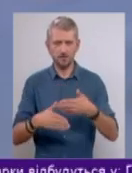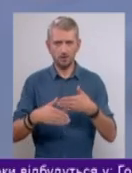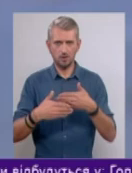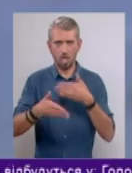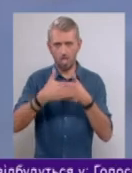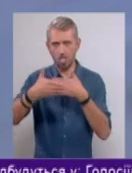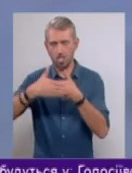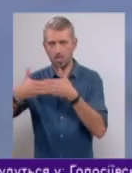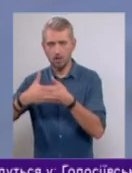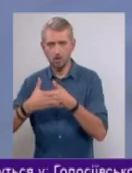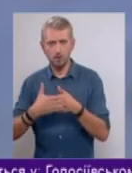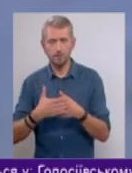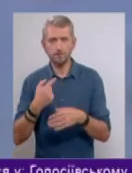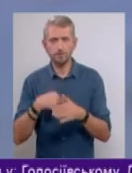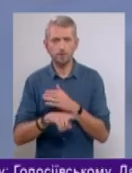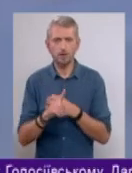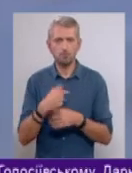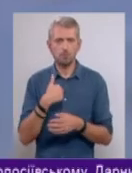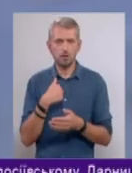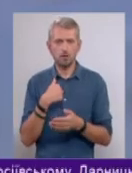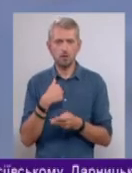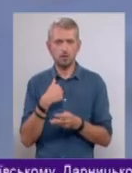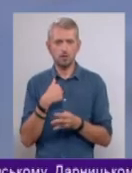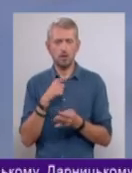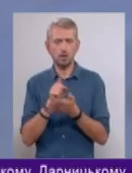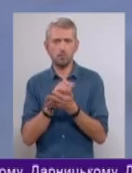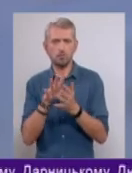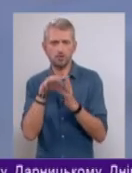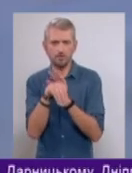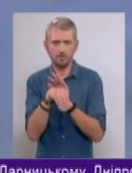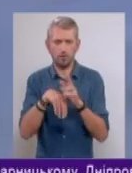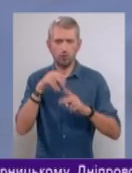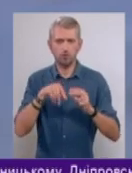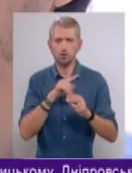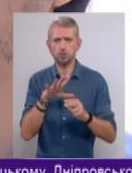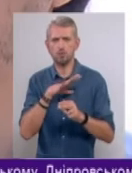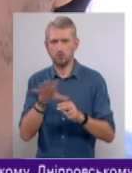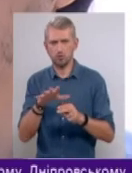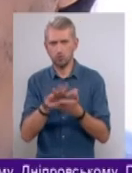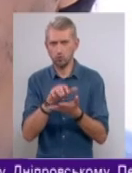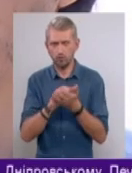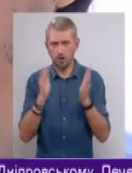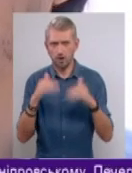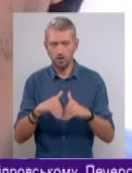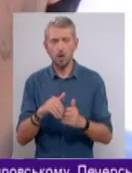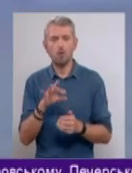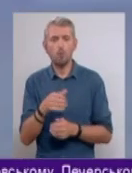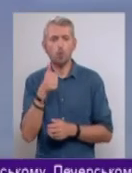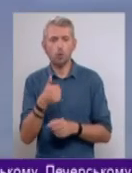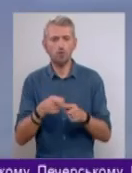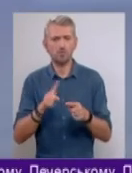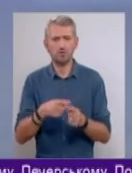тому що з вами точку зрушування не повинні поміщати в конструкцію, щоб не було питань руйнування конструкції. До речі, по грошим, щоб ви знали, це